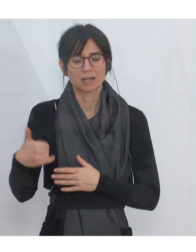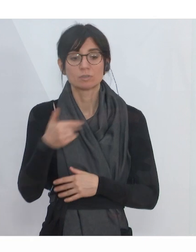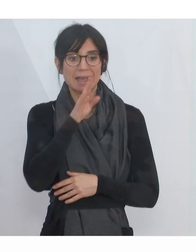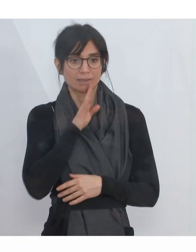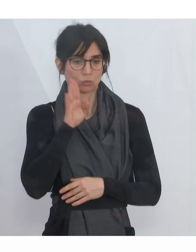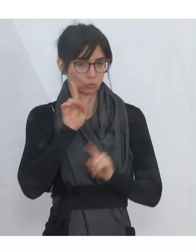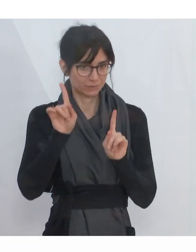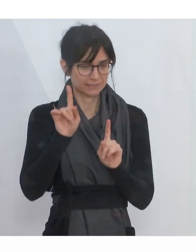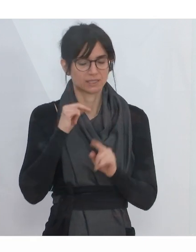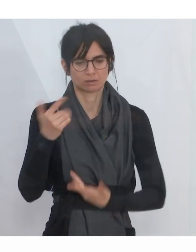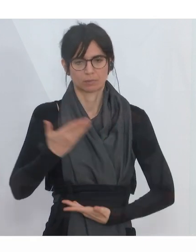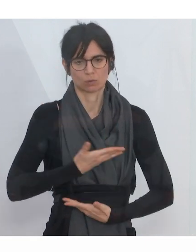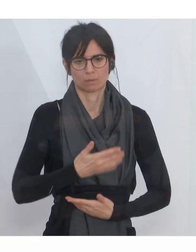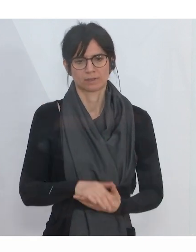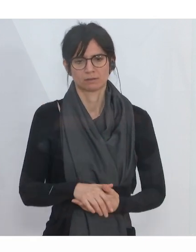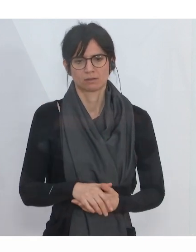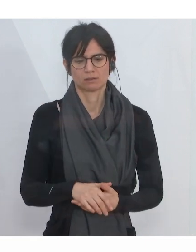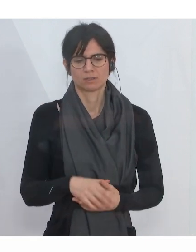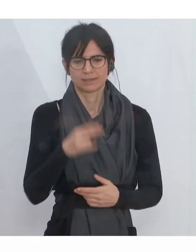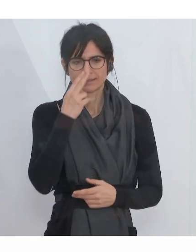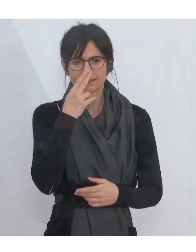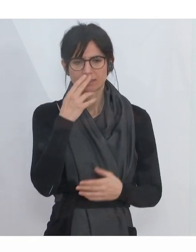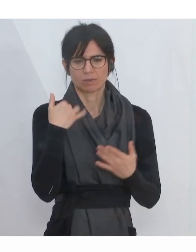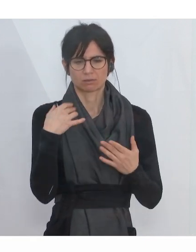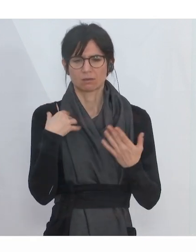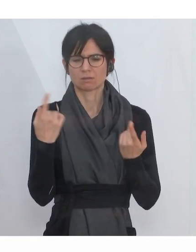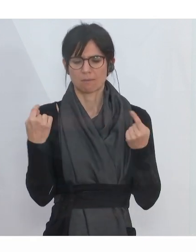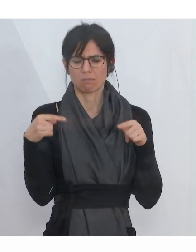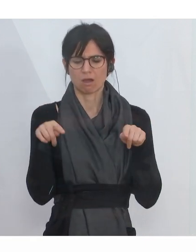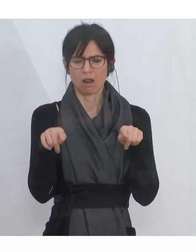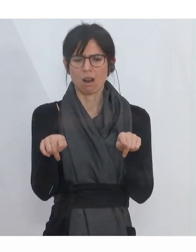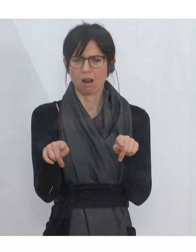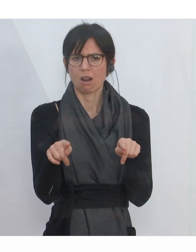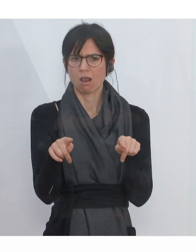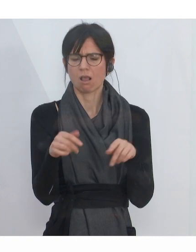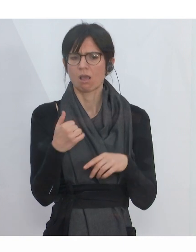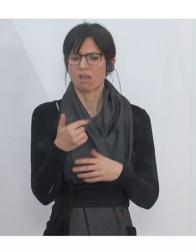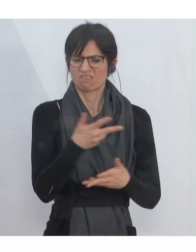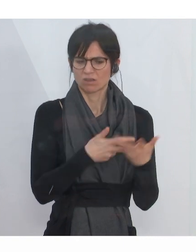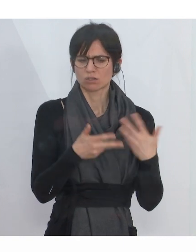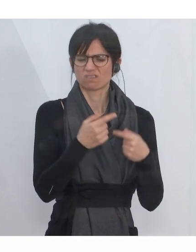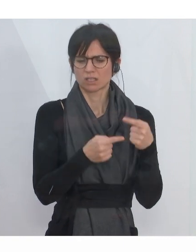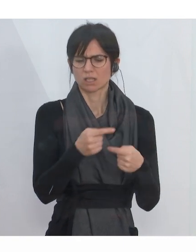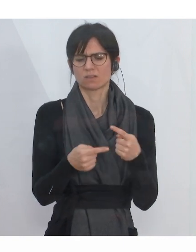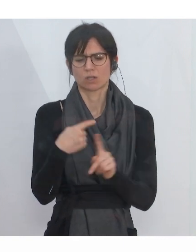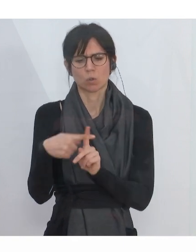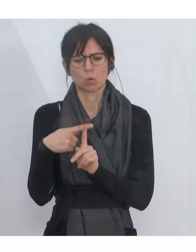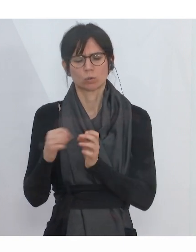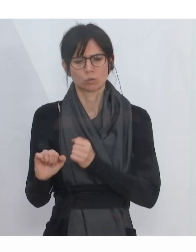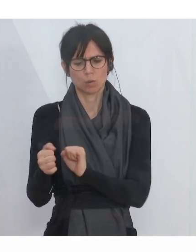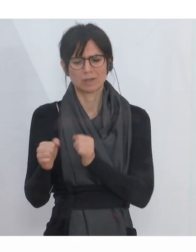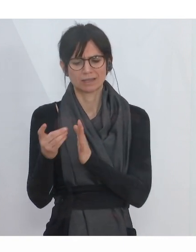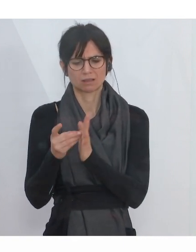erhalten. Und hier sieht man, dass es einen sehr parallelen Verlauf gibt zwischen der wirtschaftlichen Entwicklung und der Entwicklung der